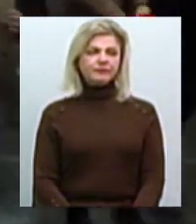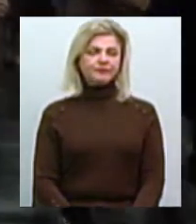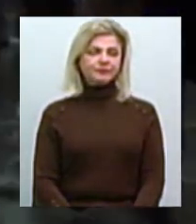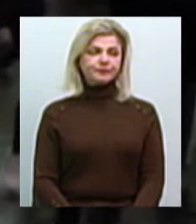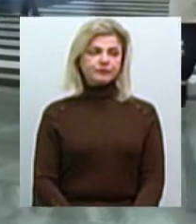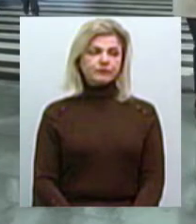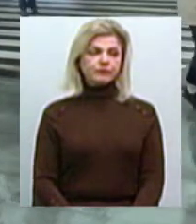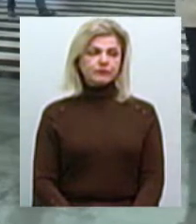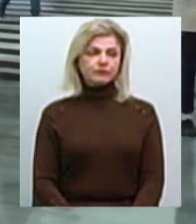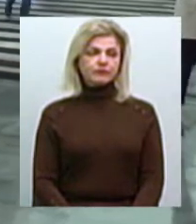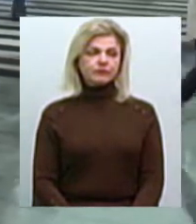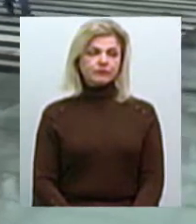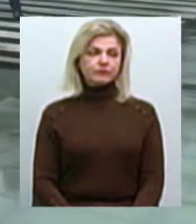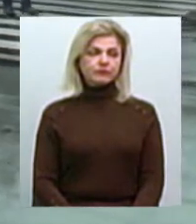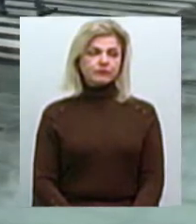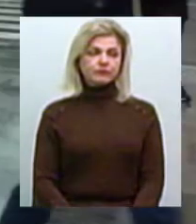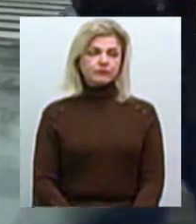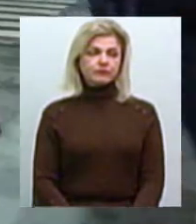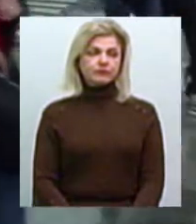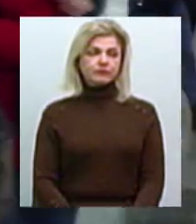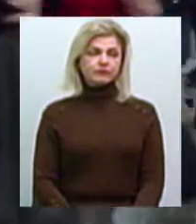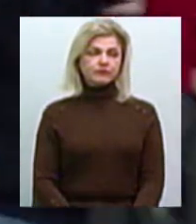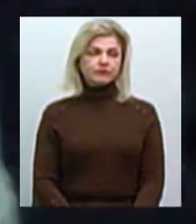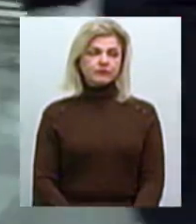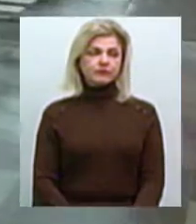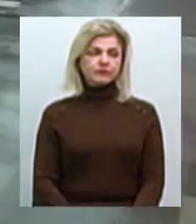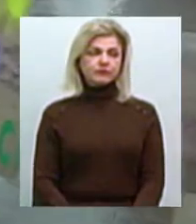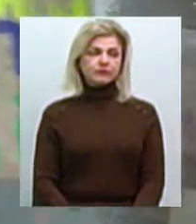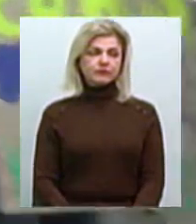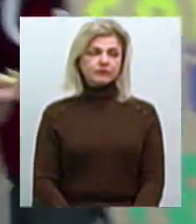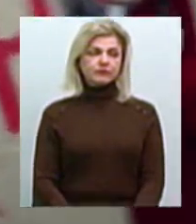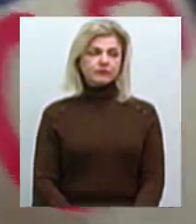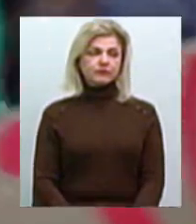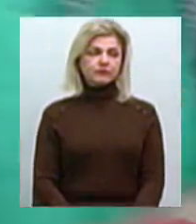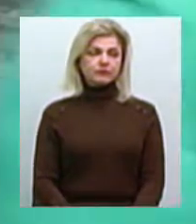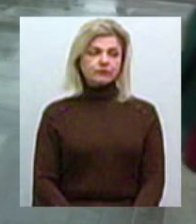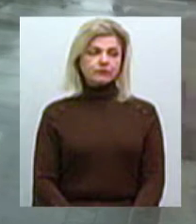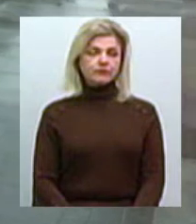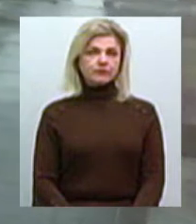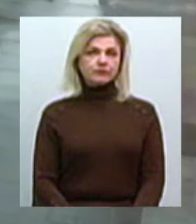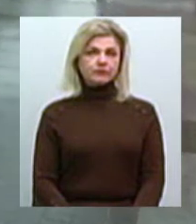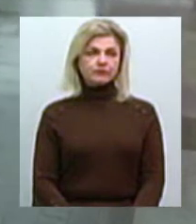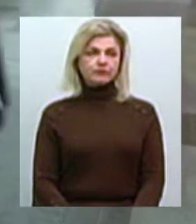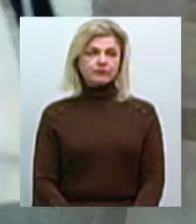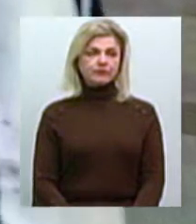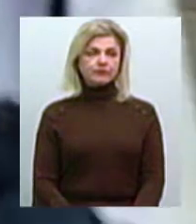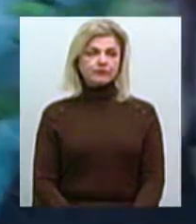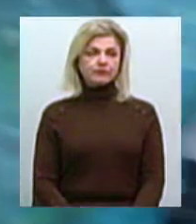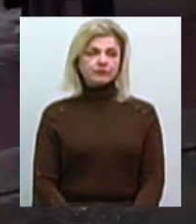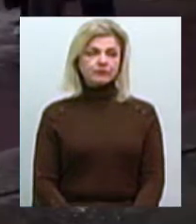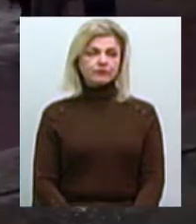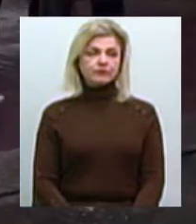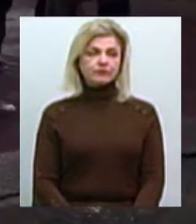Хто відсотків БДС А у мене тріяє тріяє Хто відсотків БДС